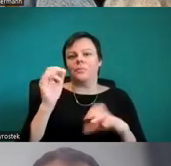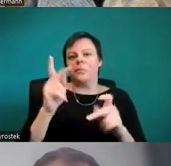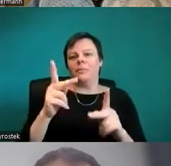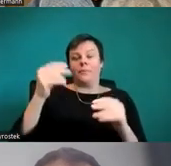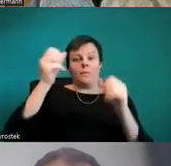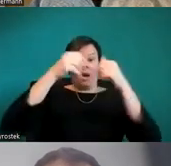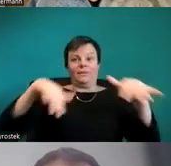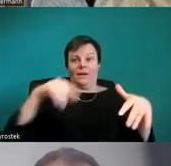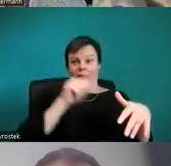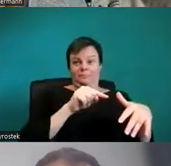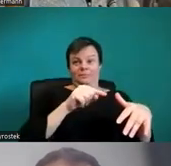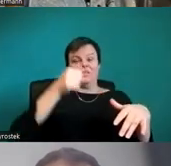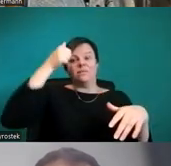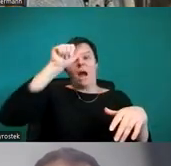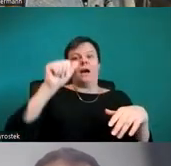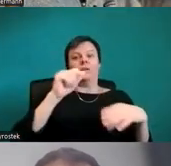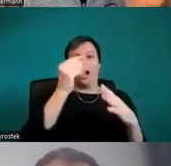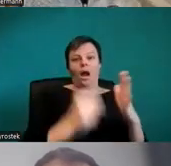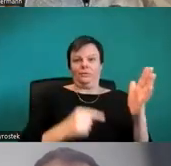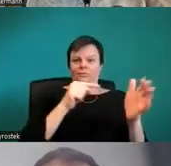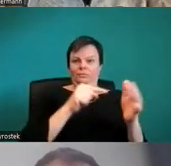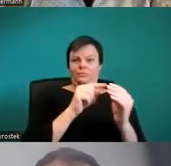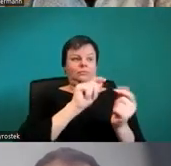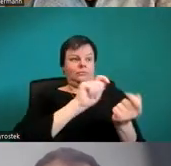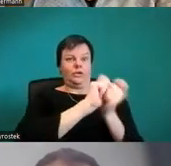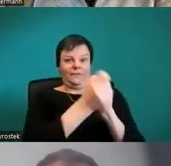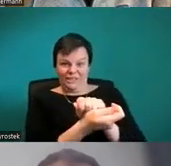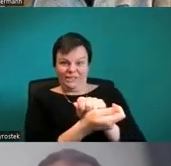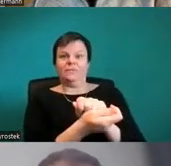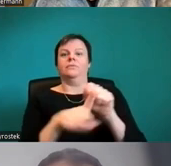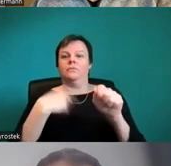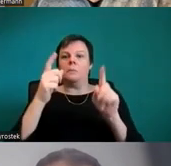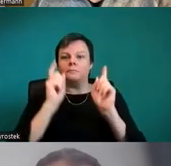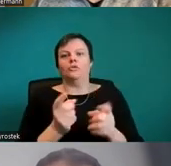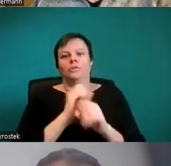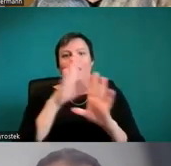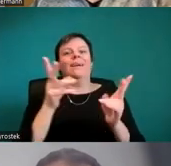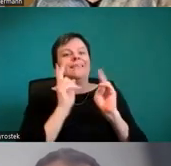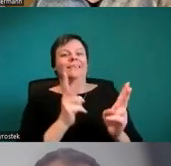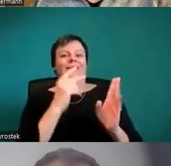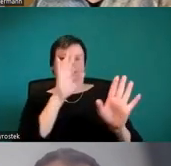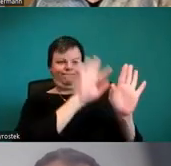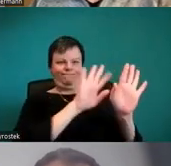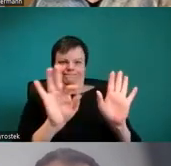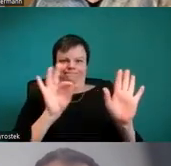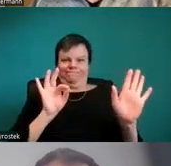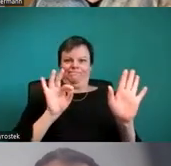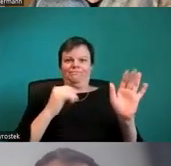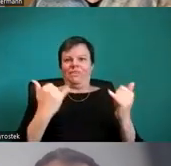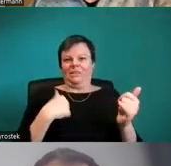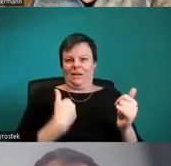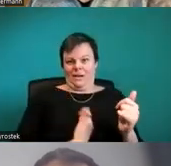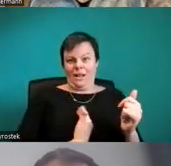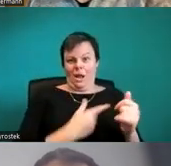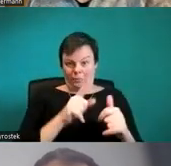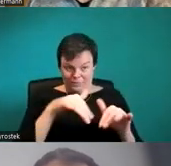aber sowas zum Beispiel, ja. Vielleicht gibt es auch noch andere Darstellungen. Und jetzt, das wird auch richtig vorgelesen. Allerdings geht hier jetzt